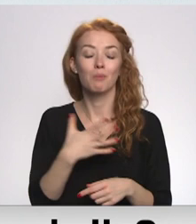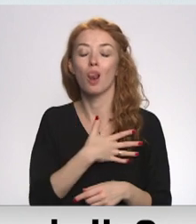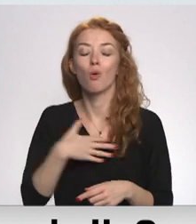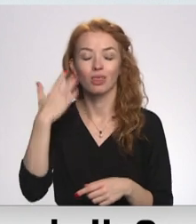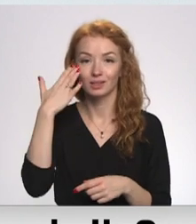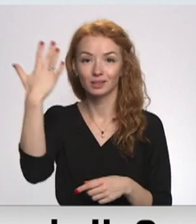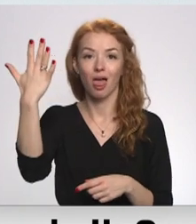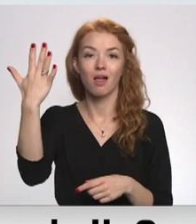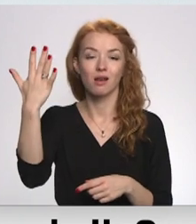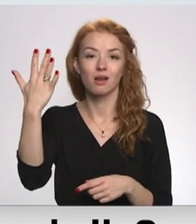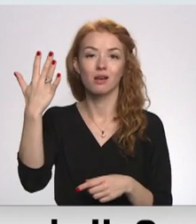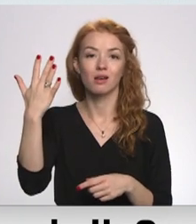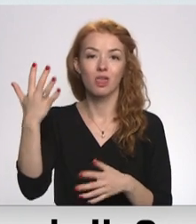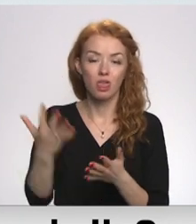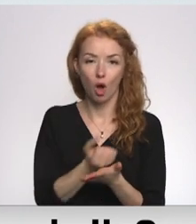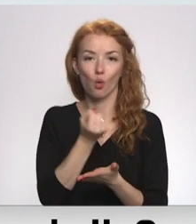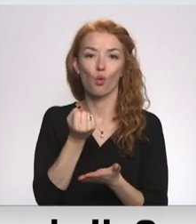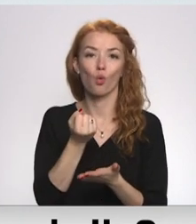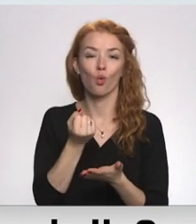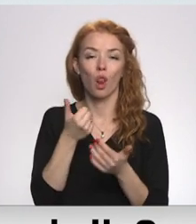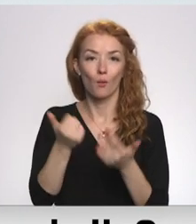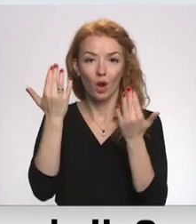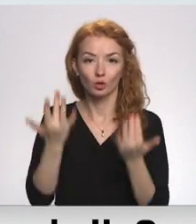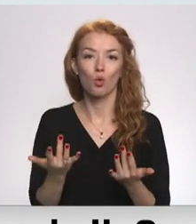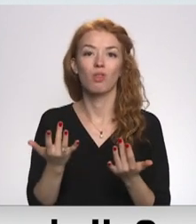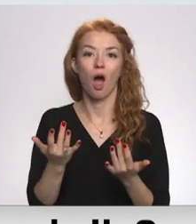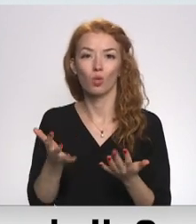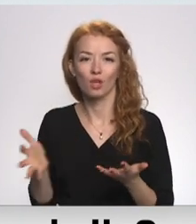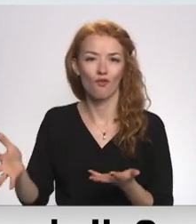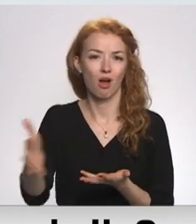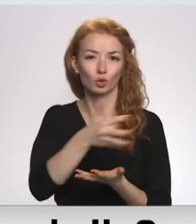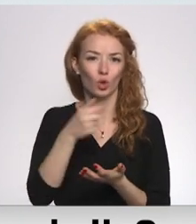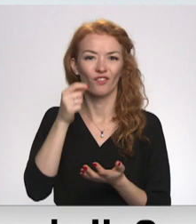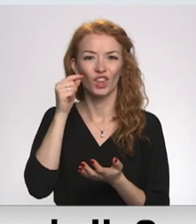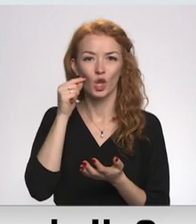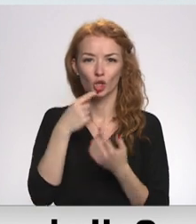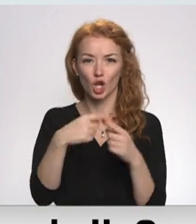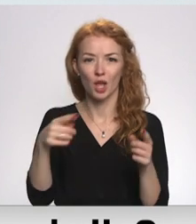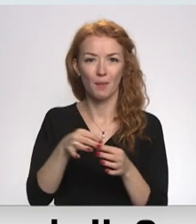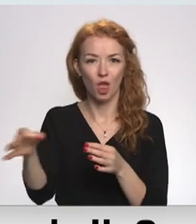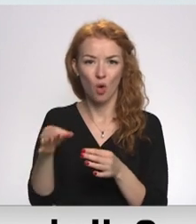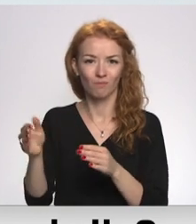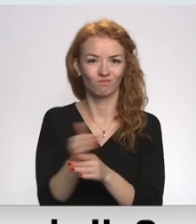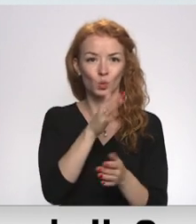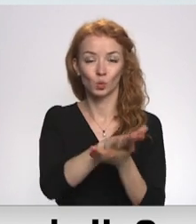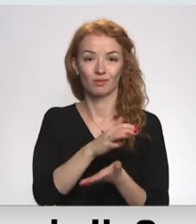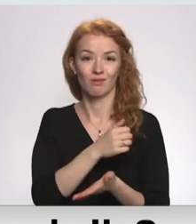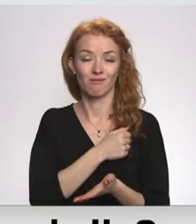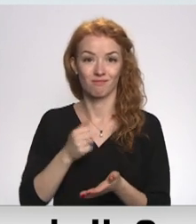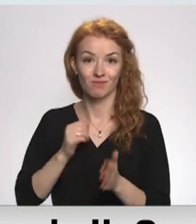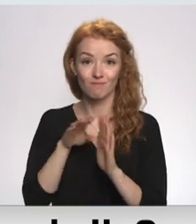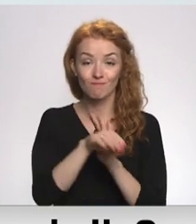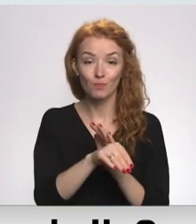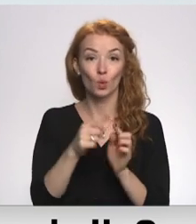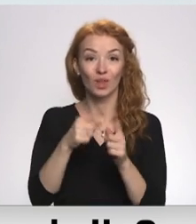mobilizācijas rezultātiem. Un, cik mēs redzam no dažādām informācijām, kas nāk no